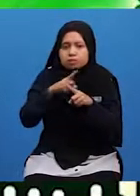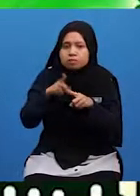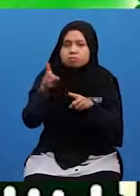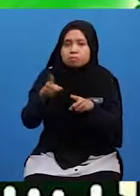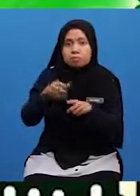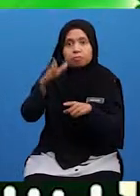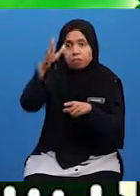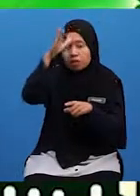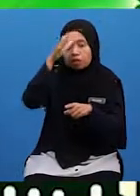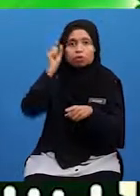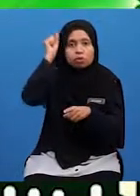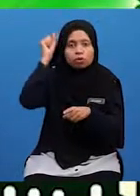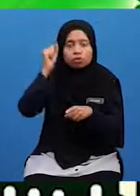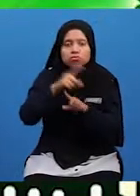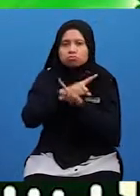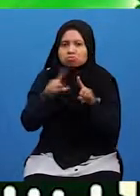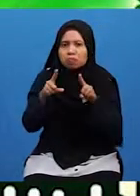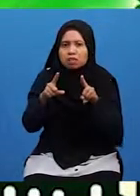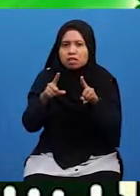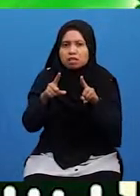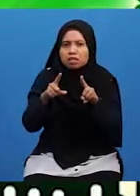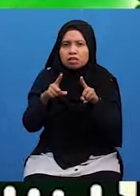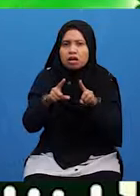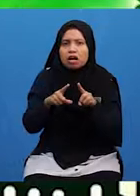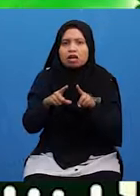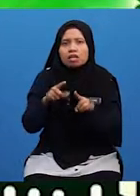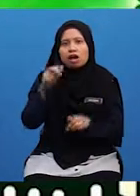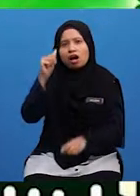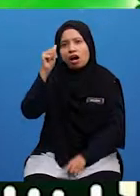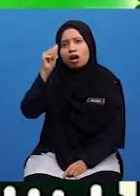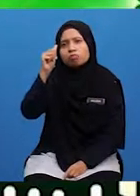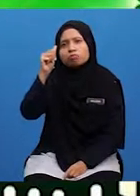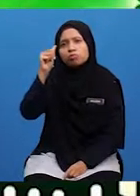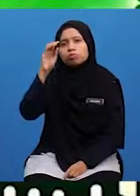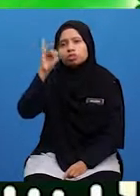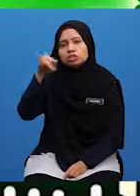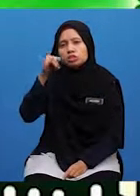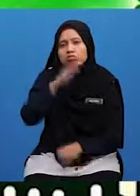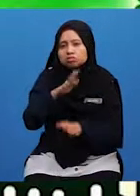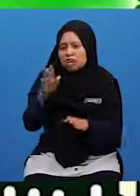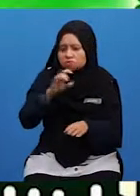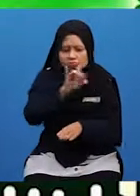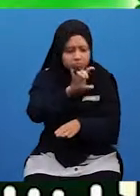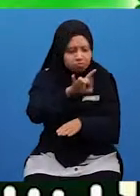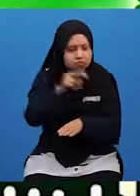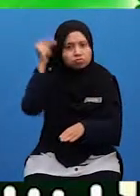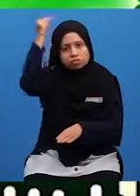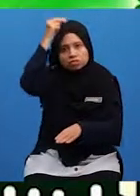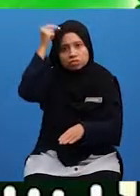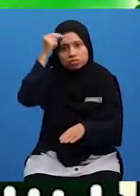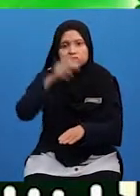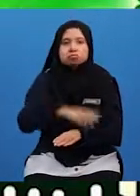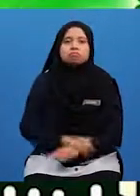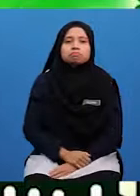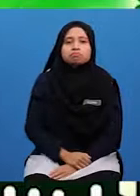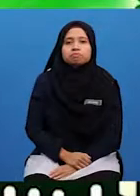Nabi Tetapi Beliau sangat tak suka Nabi Dan selalu menentang Dakwah